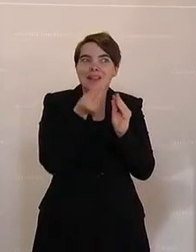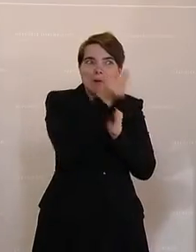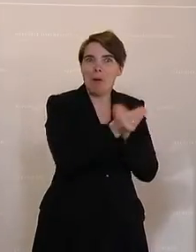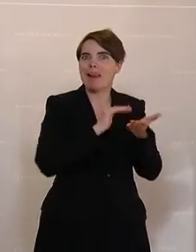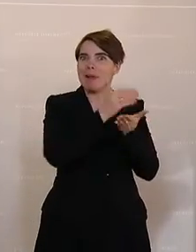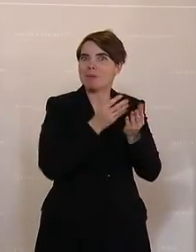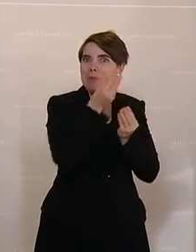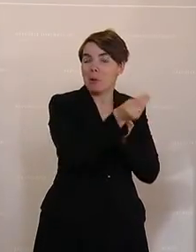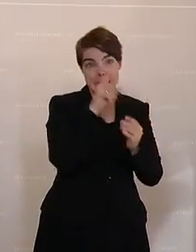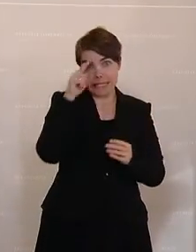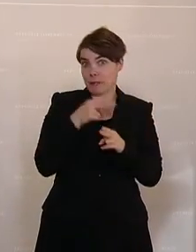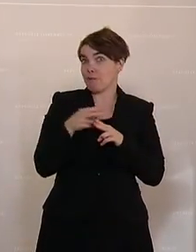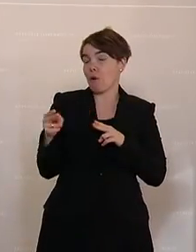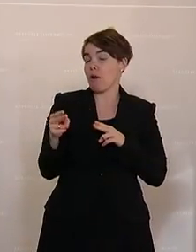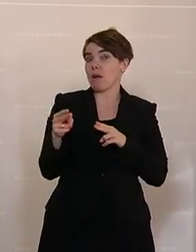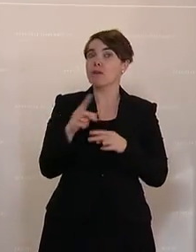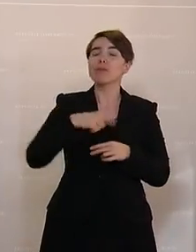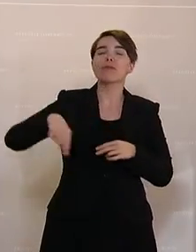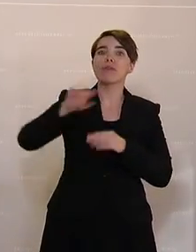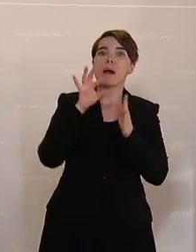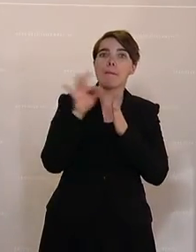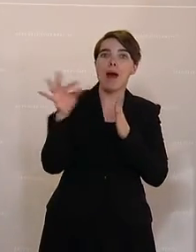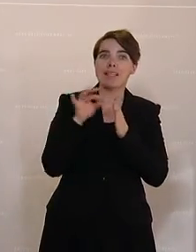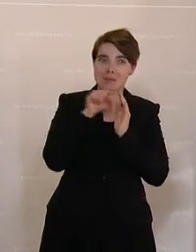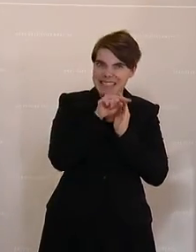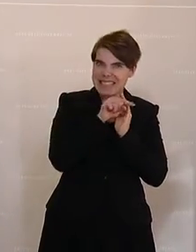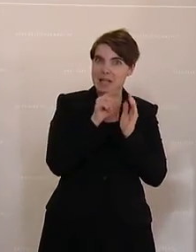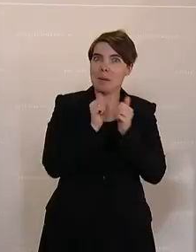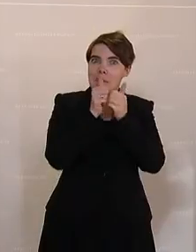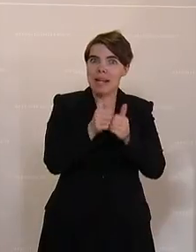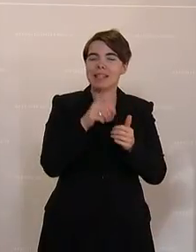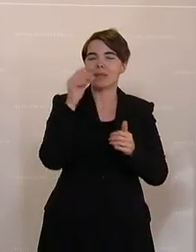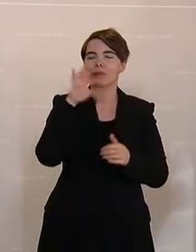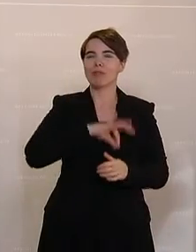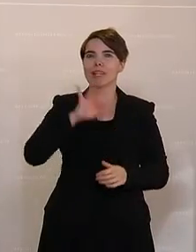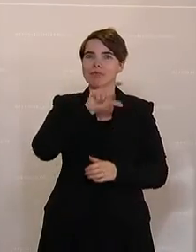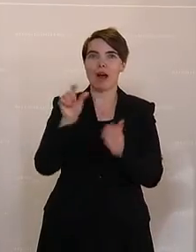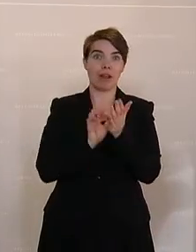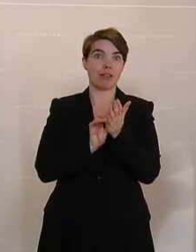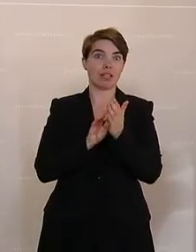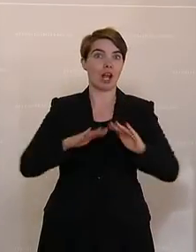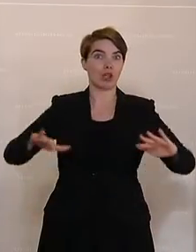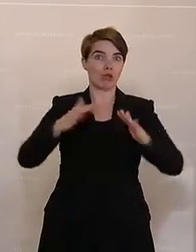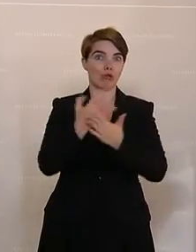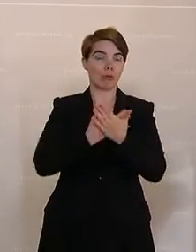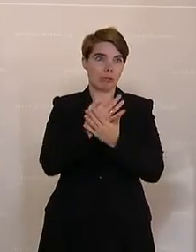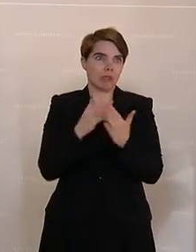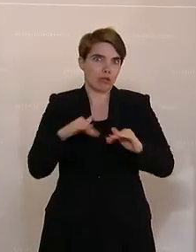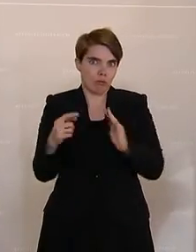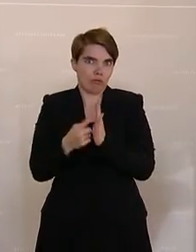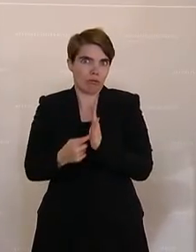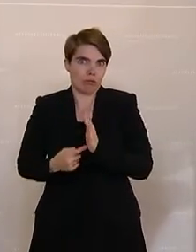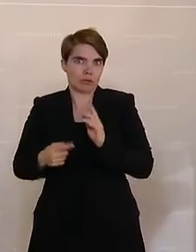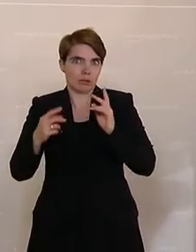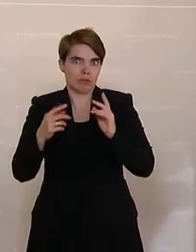Begleitet haben wir diese Maßnahme auch noch vom Pflichtfach Digitale Grundbildung, weil das natürlich die Grundvoraussetzung ist, um ein Gerät auch irgendwo